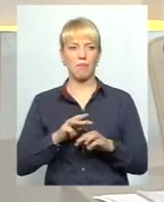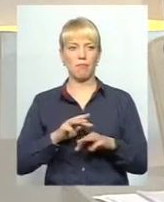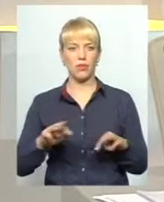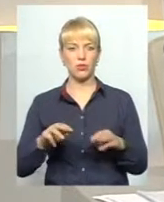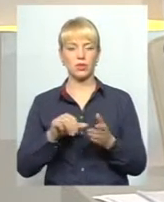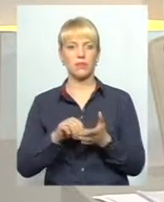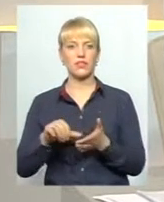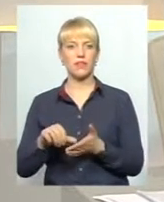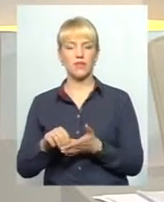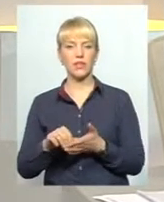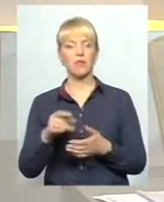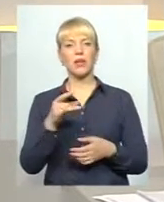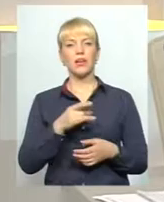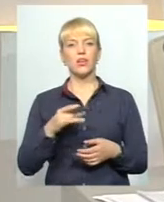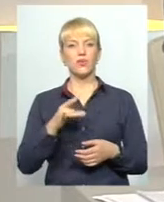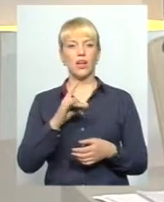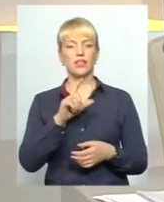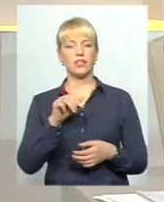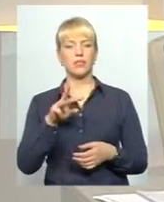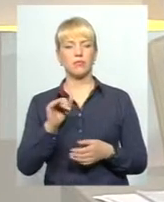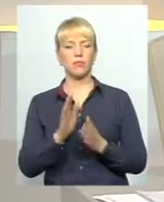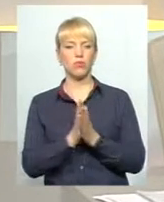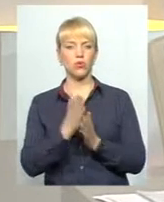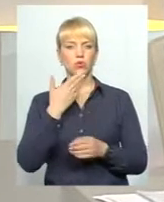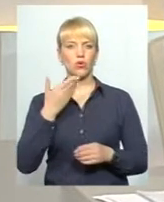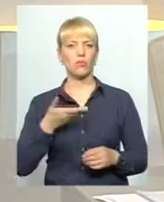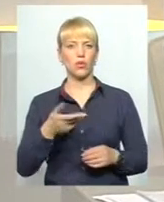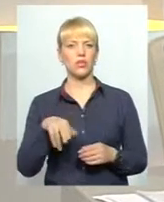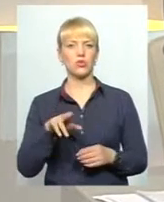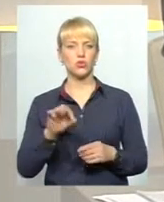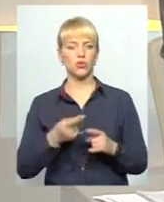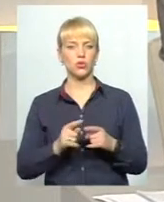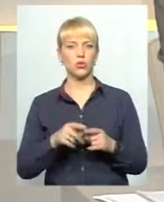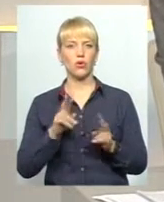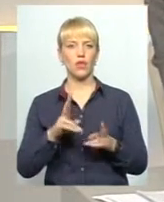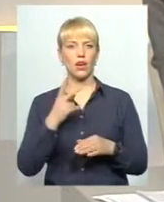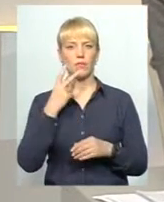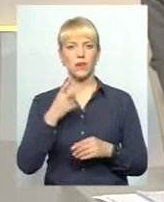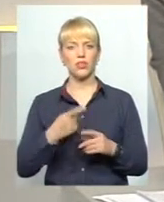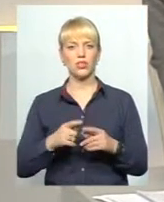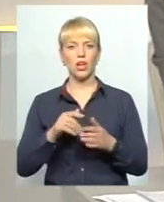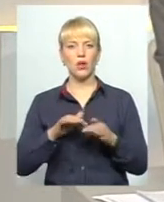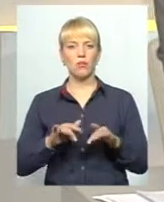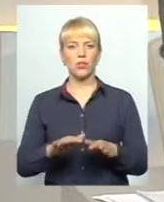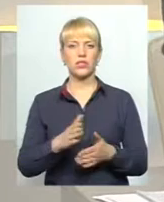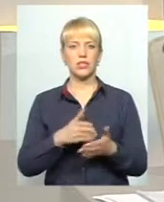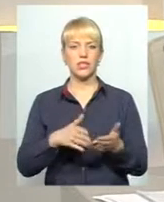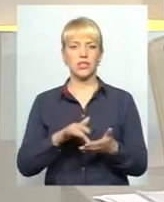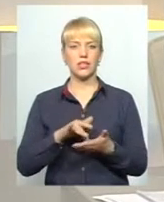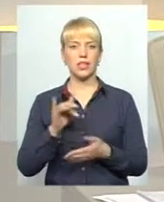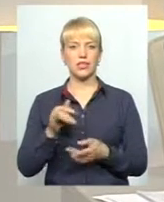представниками регіональних ЗМІ. Прошу, будь ласка, коментар щодо того, як бачить процес децентралізації